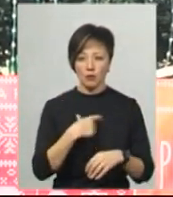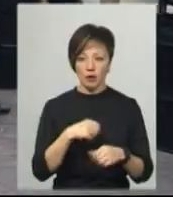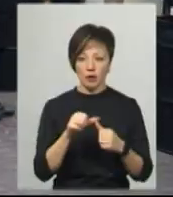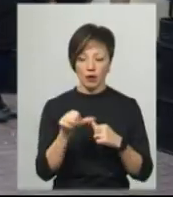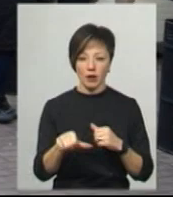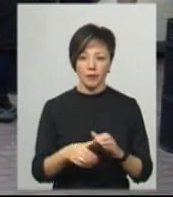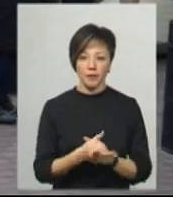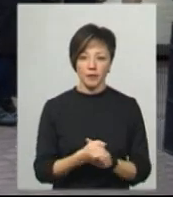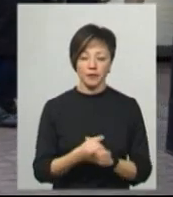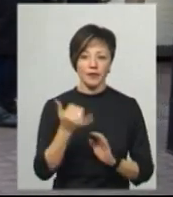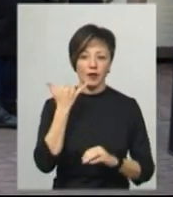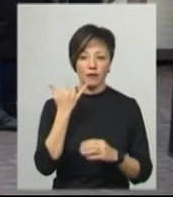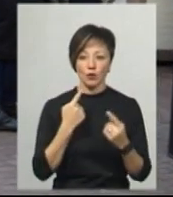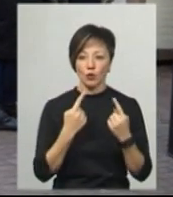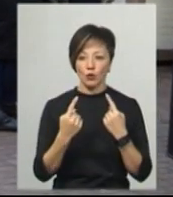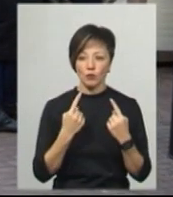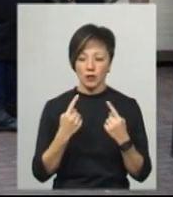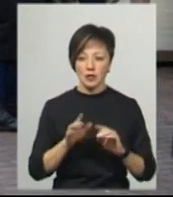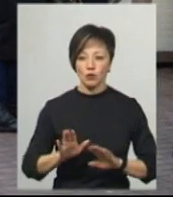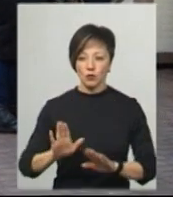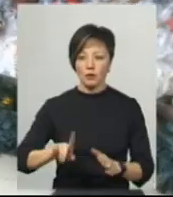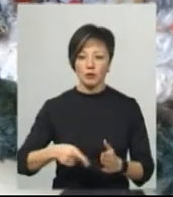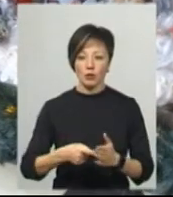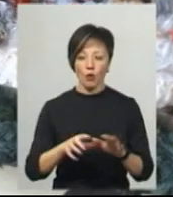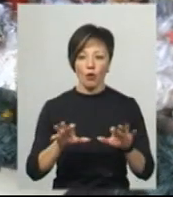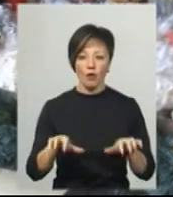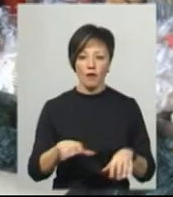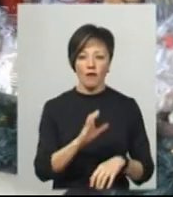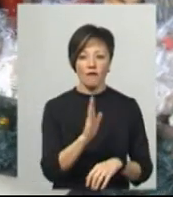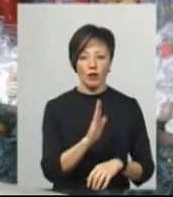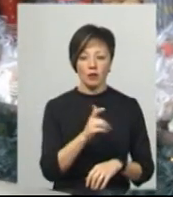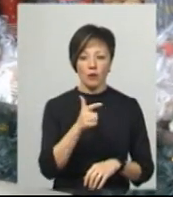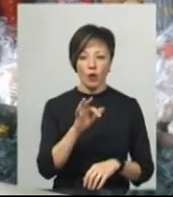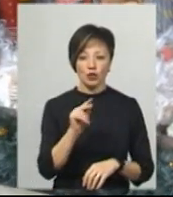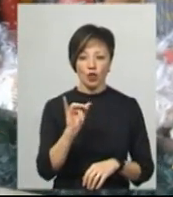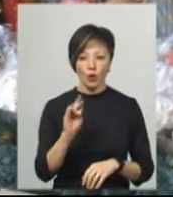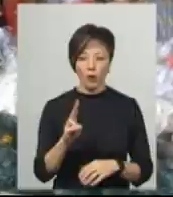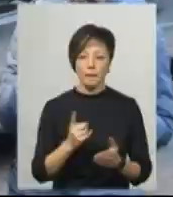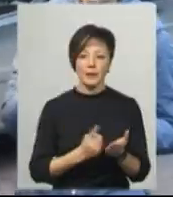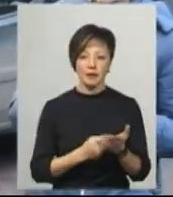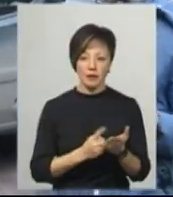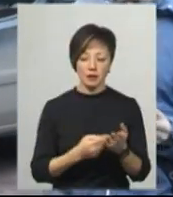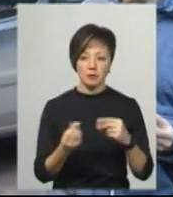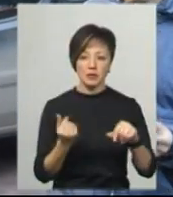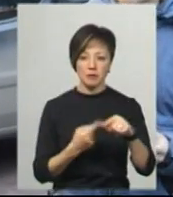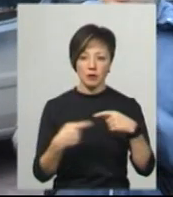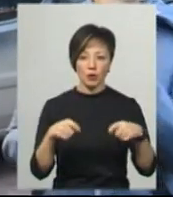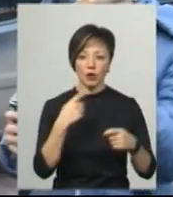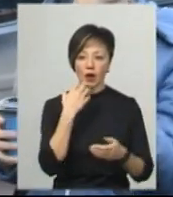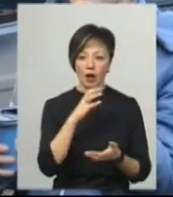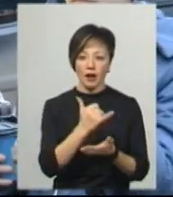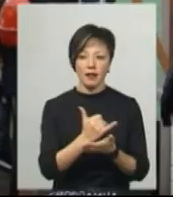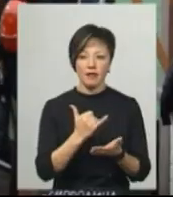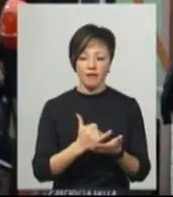У телефонній розмові Суспільному заступник міського голови Володимир Гончарук підтвердив, що підприємці, які продають Глінтвей на